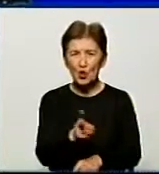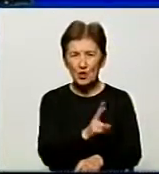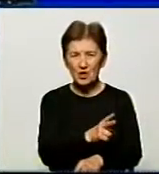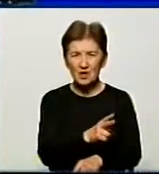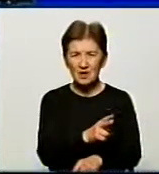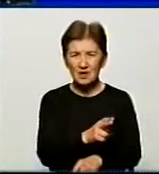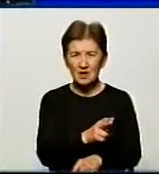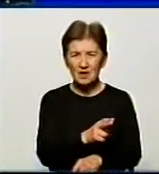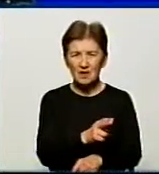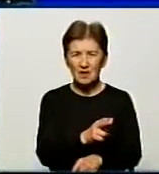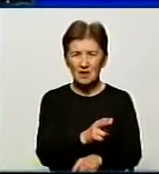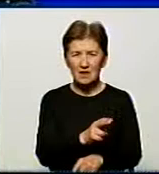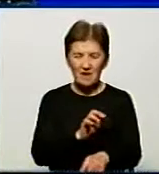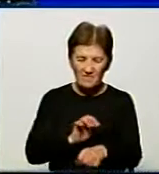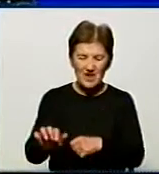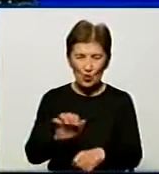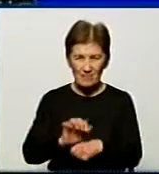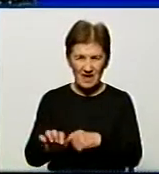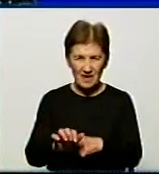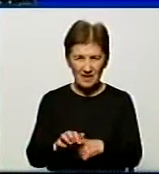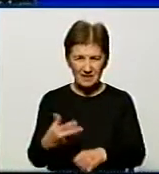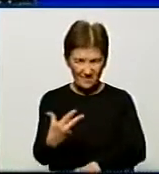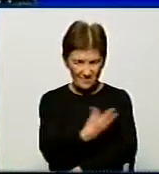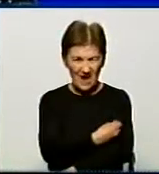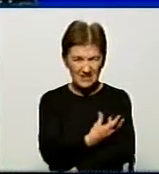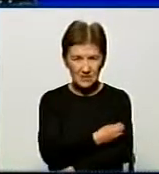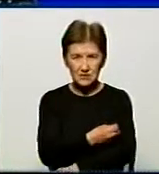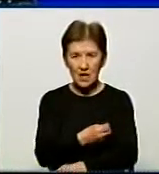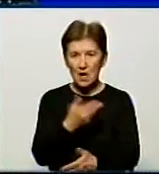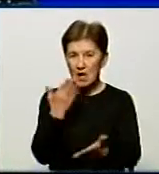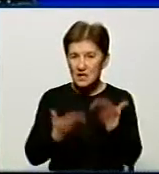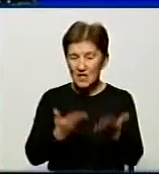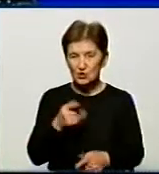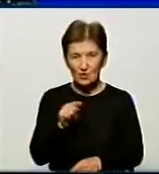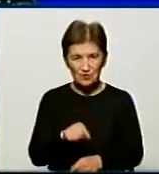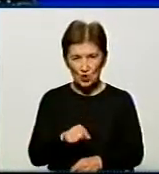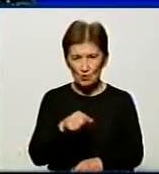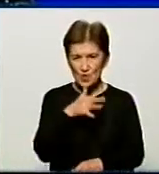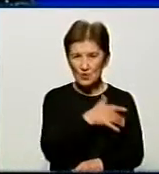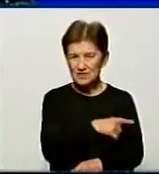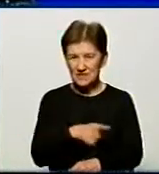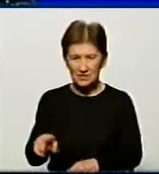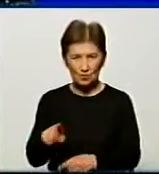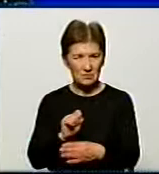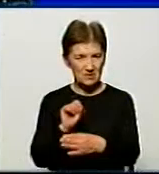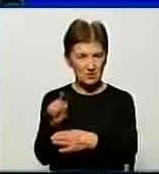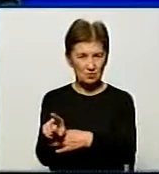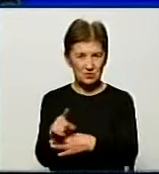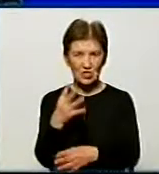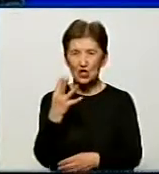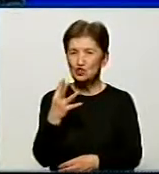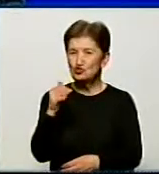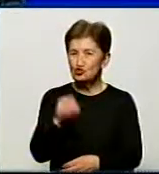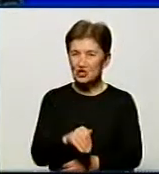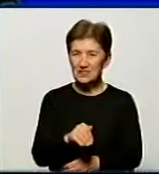виробляє. Тому, якщо ми в цьому сезоні замовили 4200